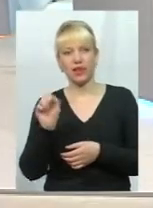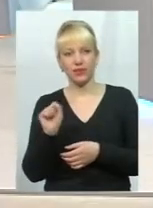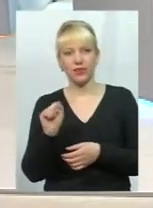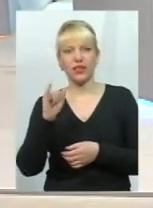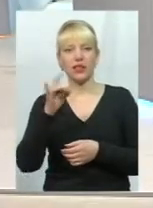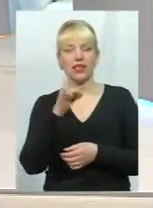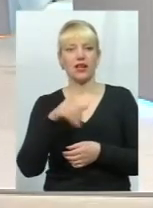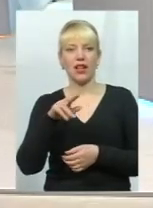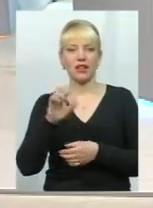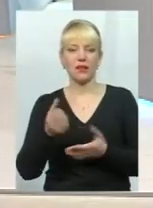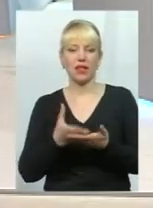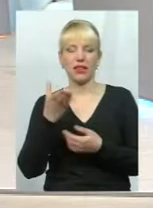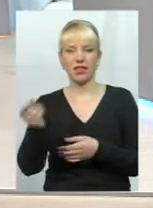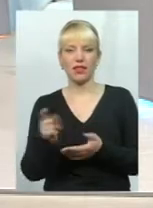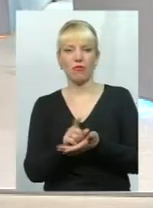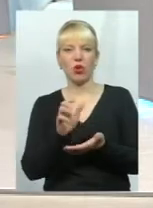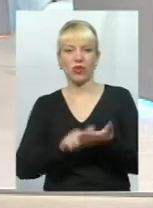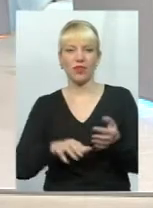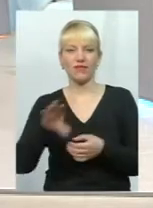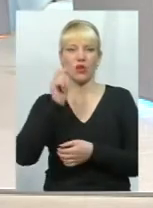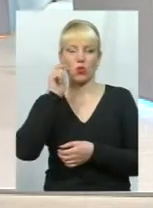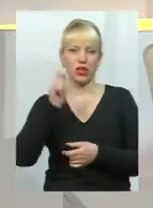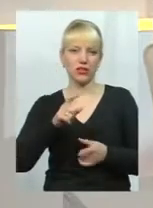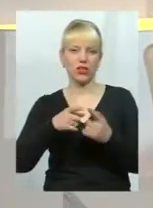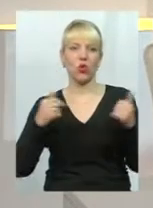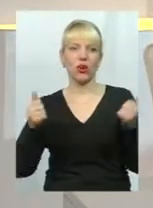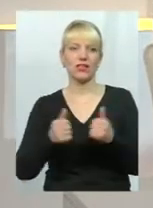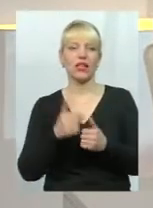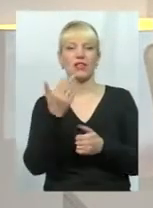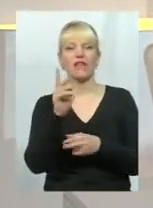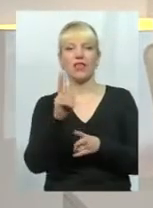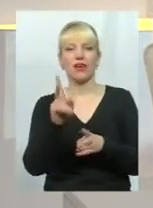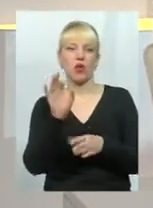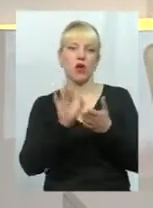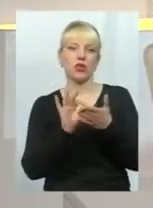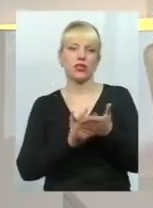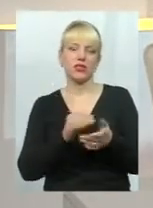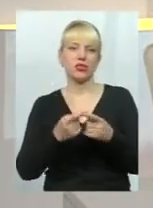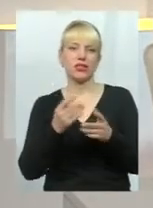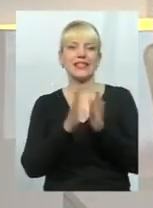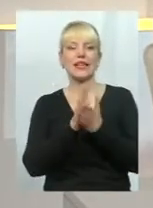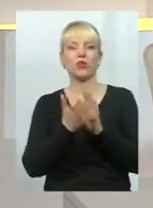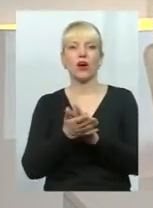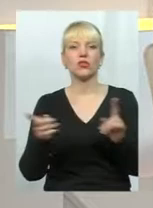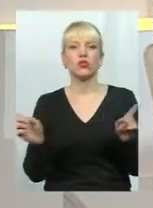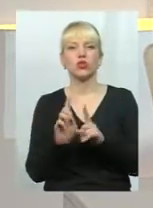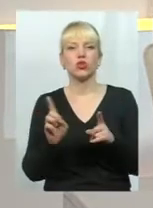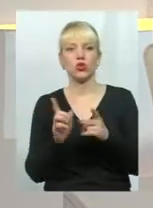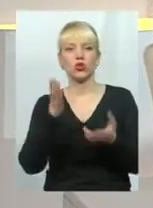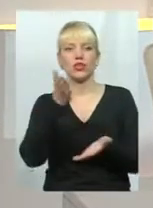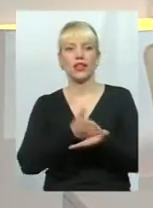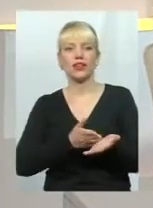ради платників податків з української організації, як Ви оцінюєте ситуацію, що складається